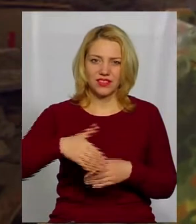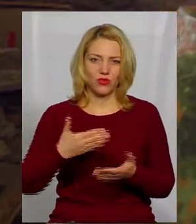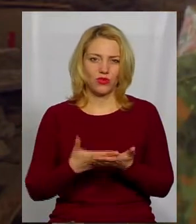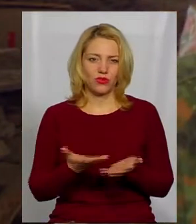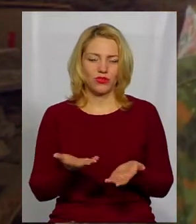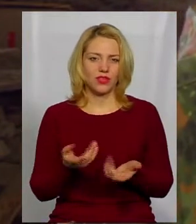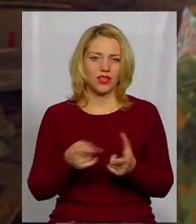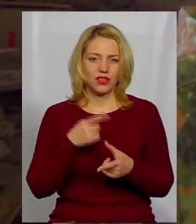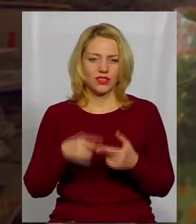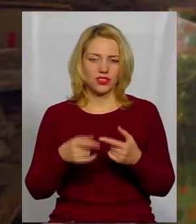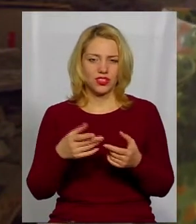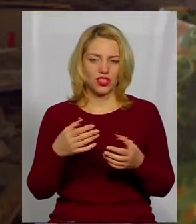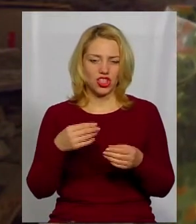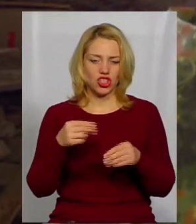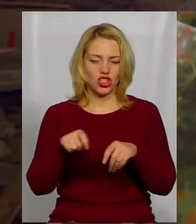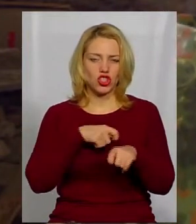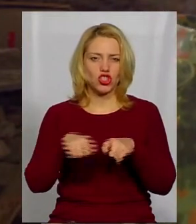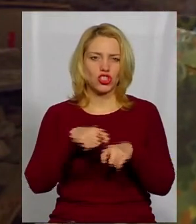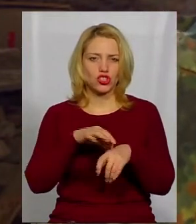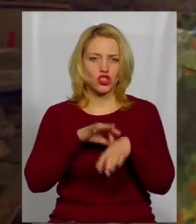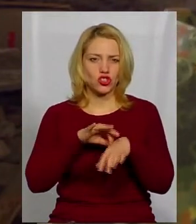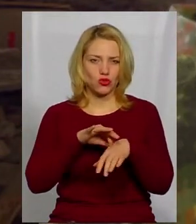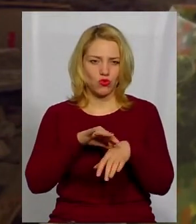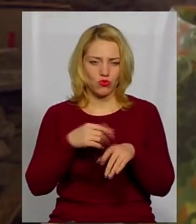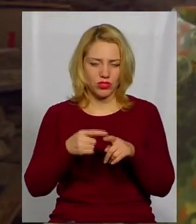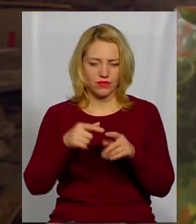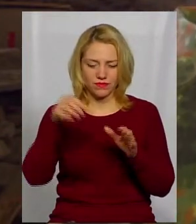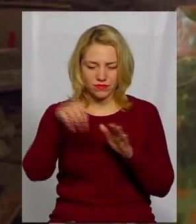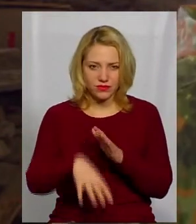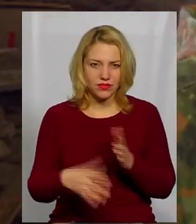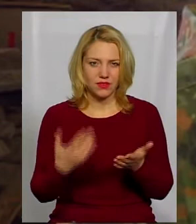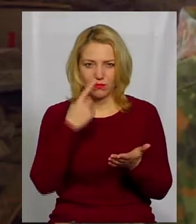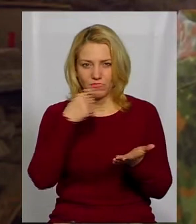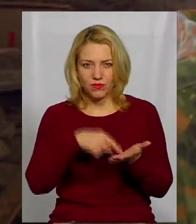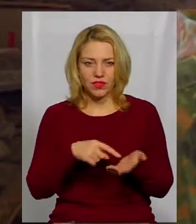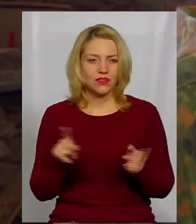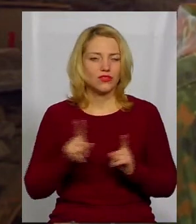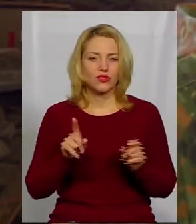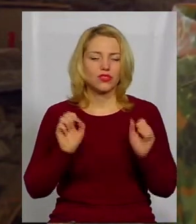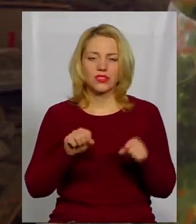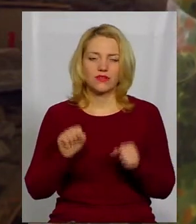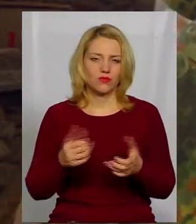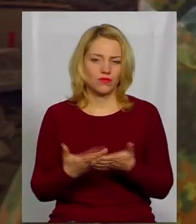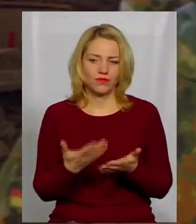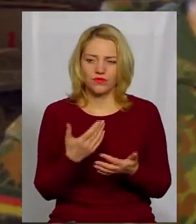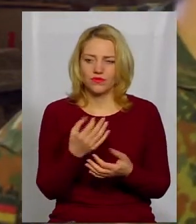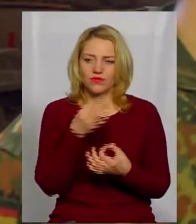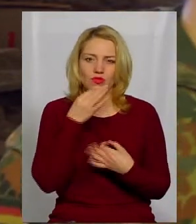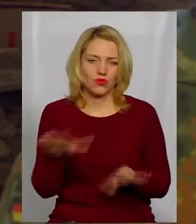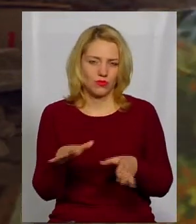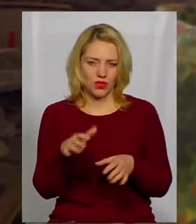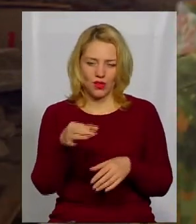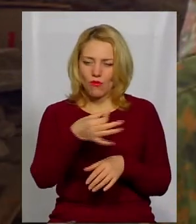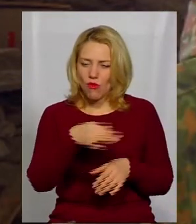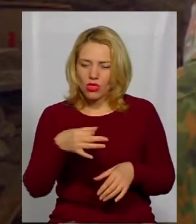Можливо, якісь вироби зі шкіри зберігаються добре в такій середі. Все, що завгодно. Монети, все, чим люди могли